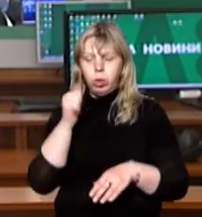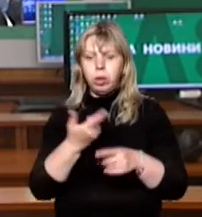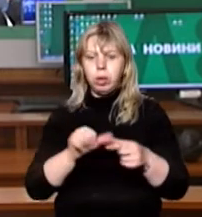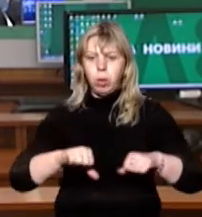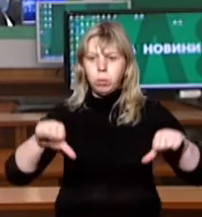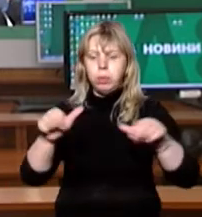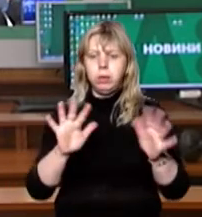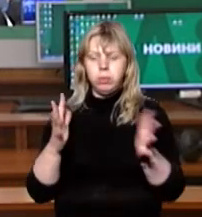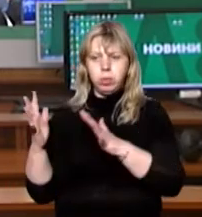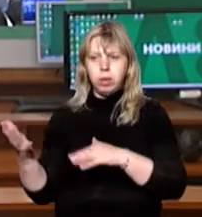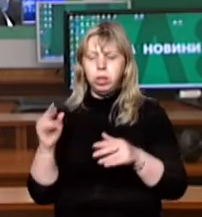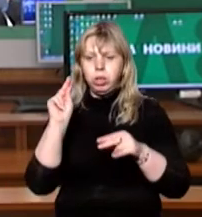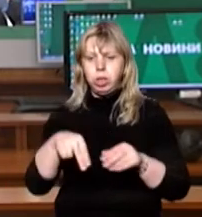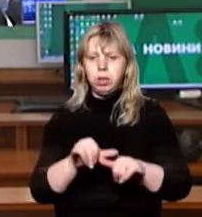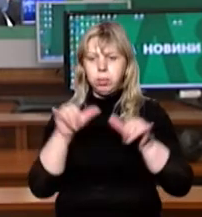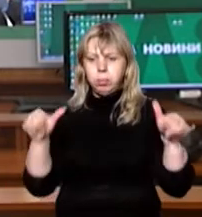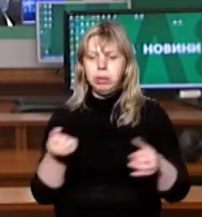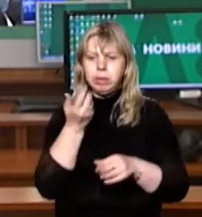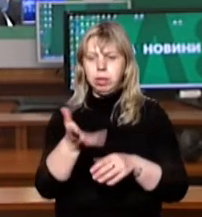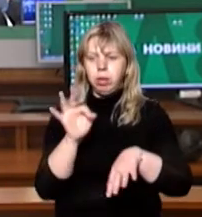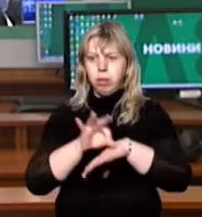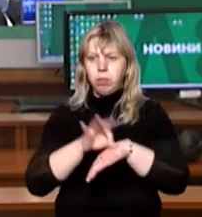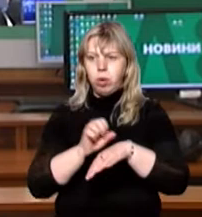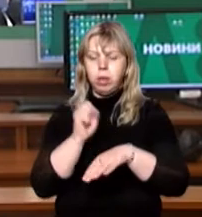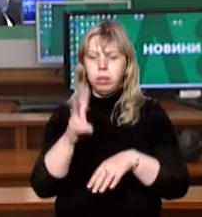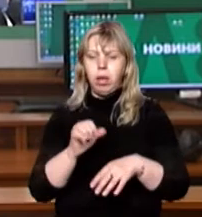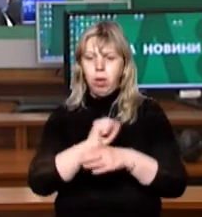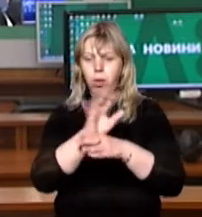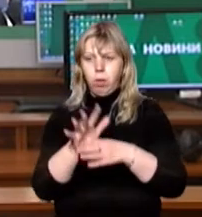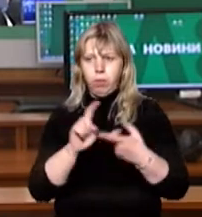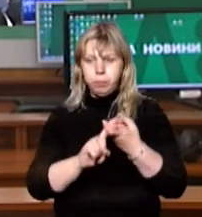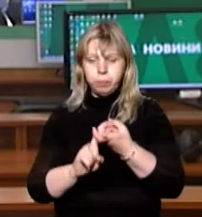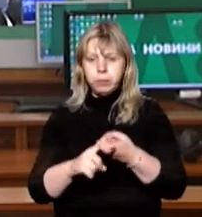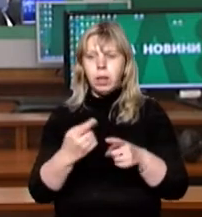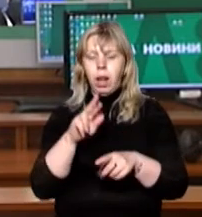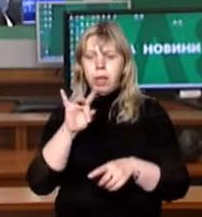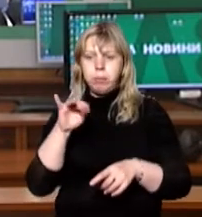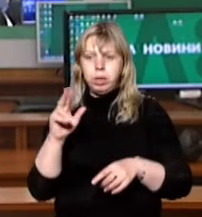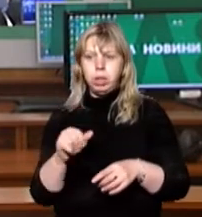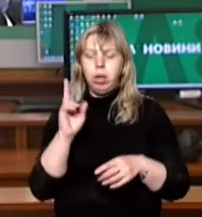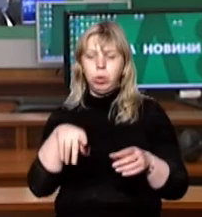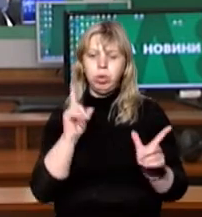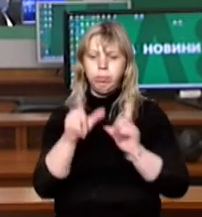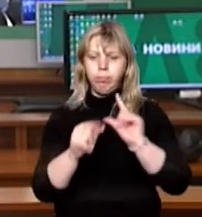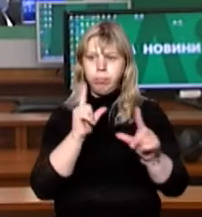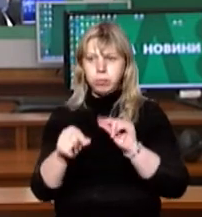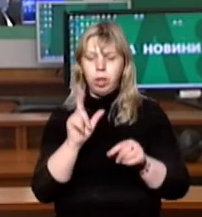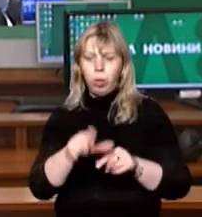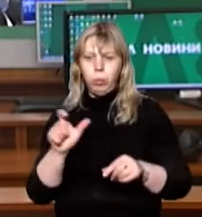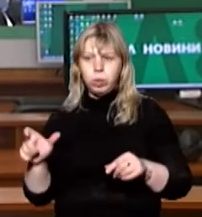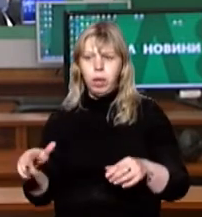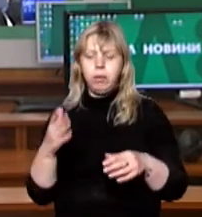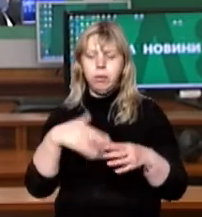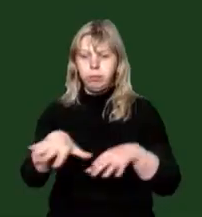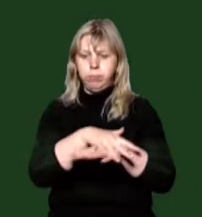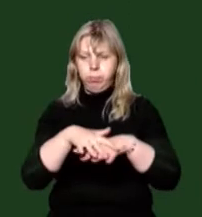комісії з надзвичайних ситуацій через збільшення кількості хворих на COVID-19. У Липчі також обмежать пересування та перебування людей у